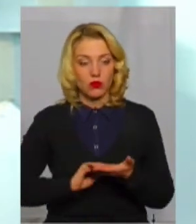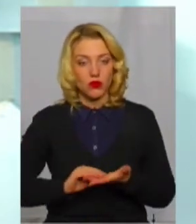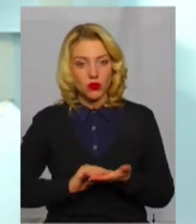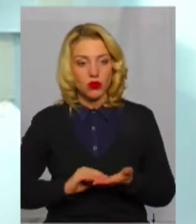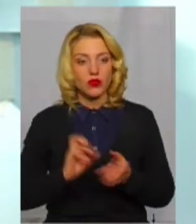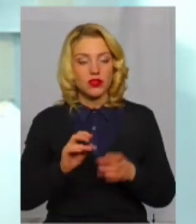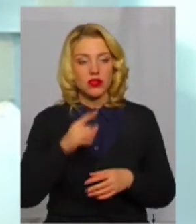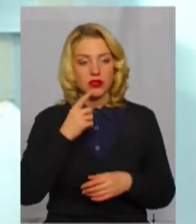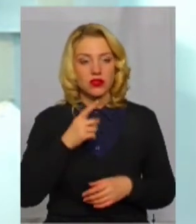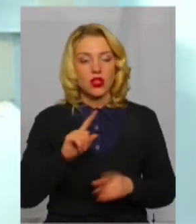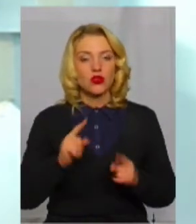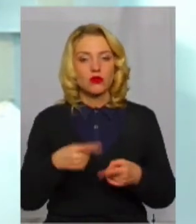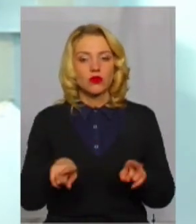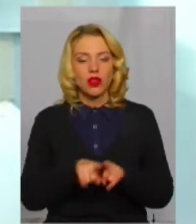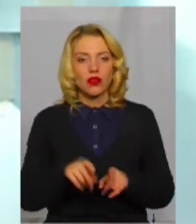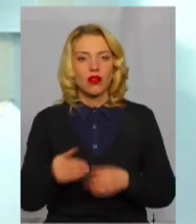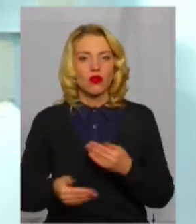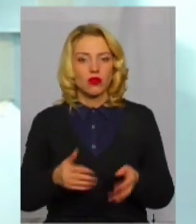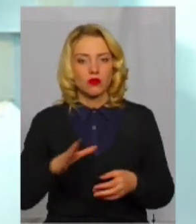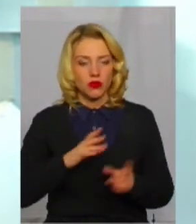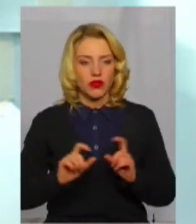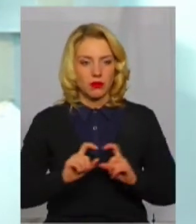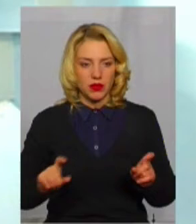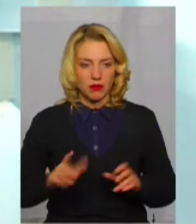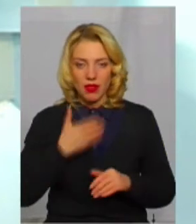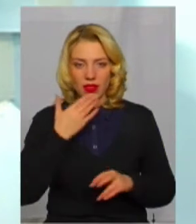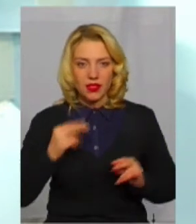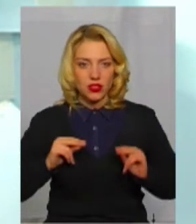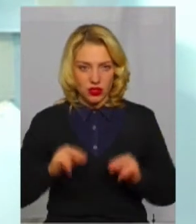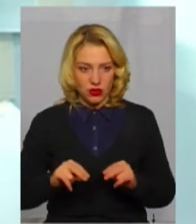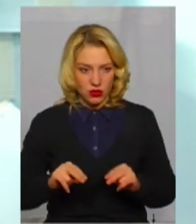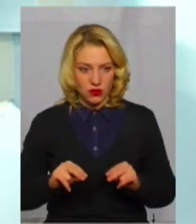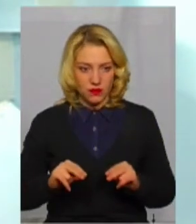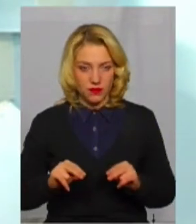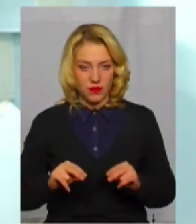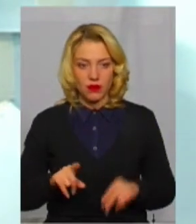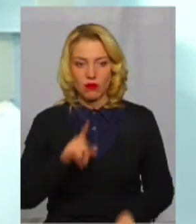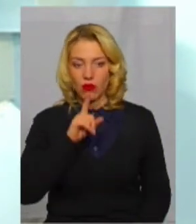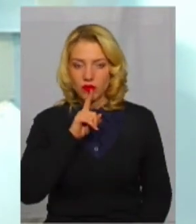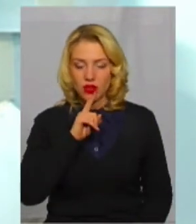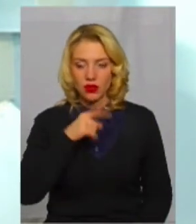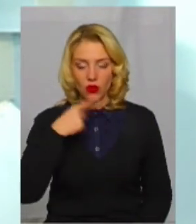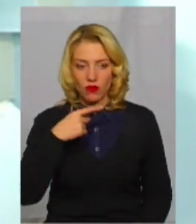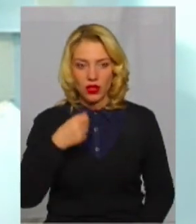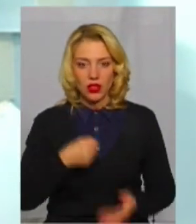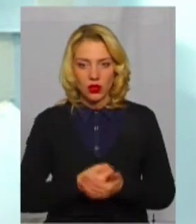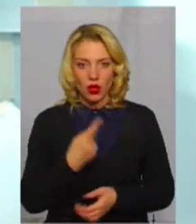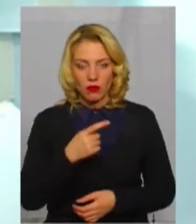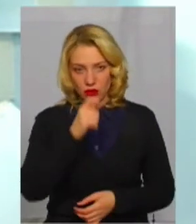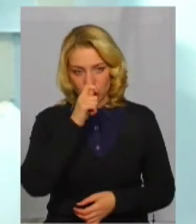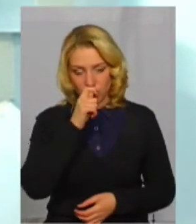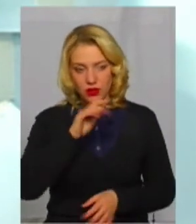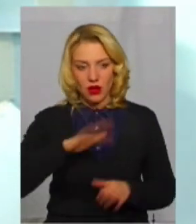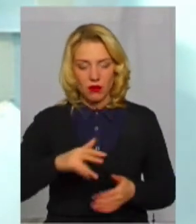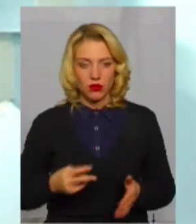звісно, я сказала, чому такі кроки були Департаменту. Нечесно мовчати, говорити до 1 квітня, а